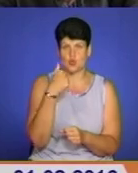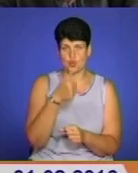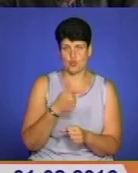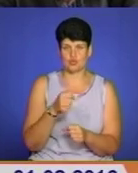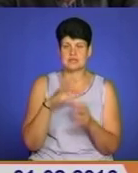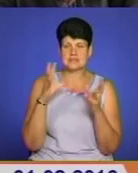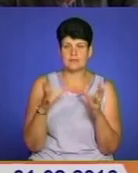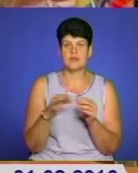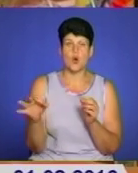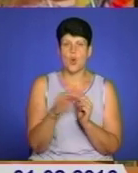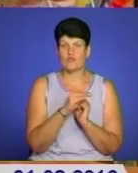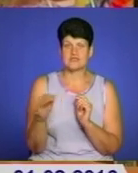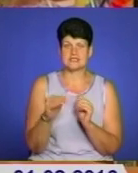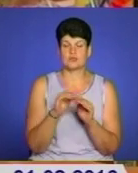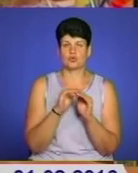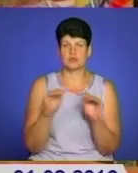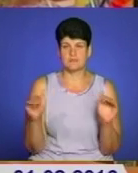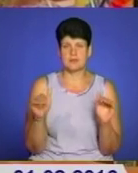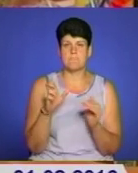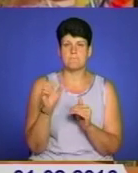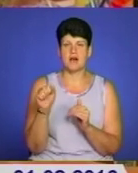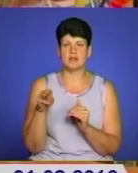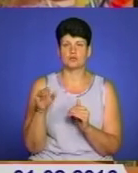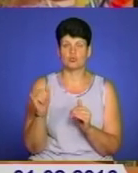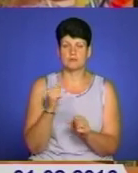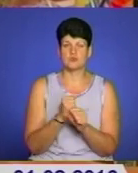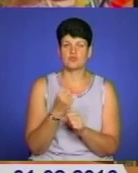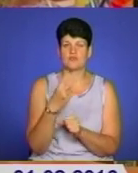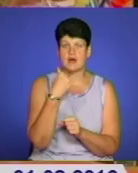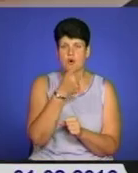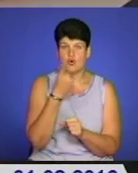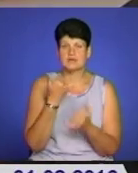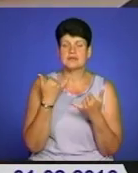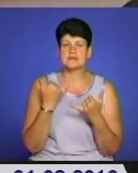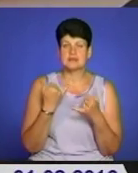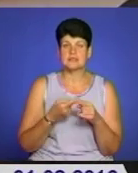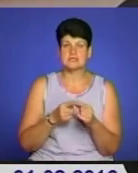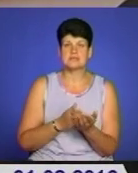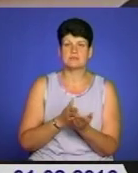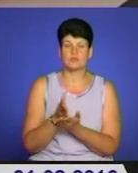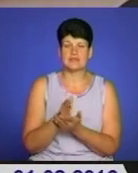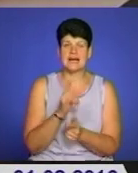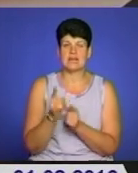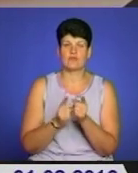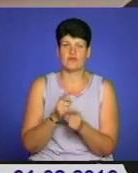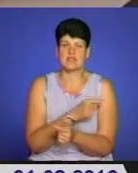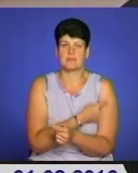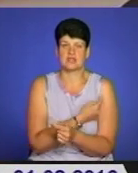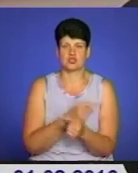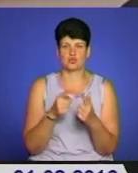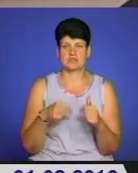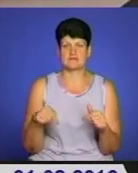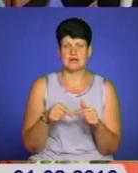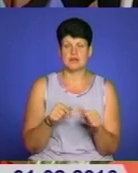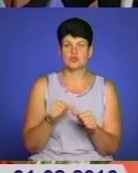Загалом на офіційному рівні Тернопіль і Батумі співпрацюють понад два роки. Наразі акценти спрямовані на реформування медичної сфери.